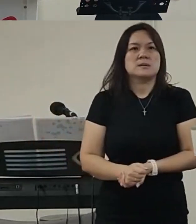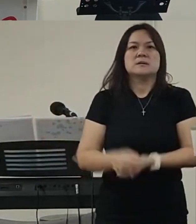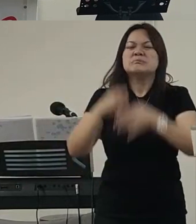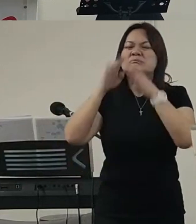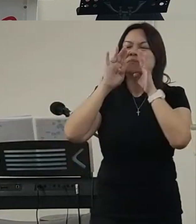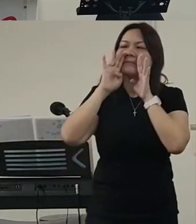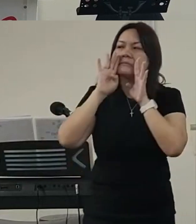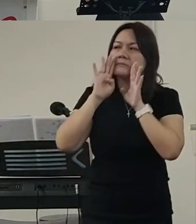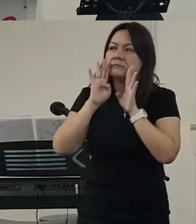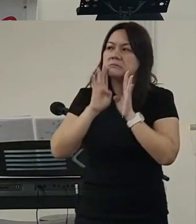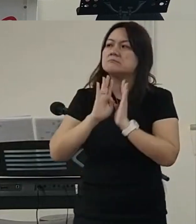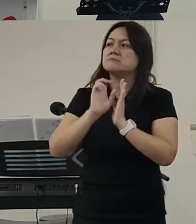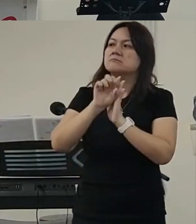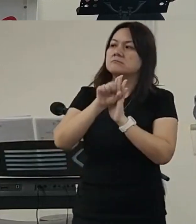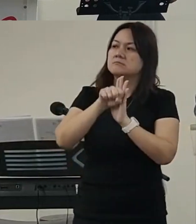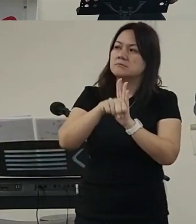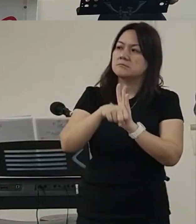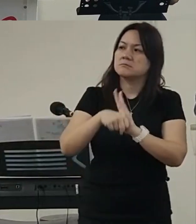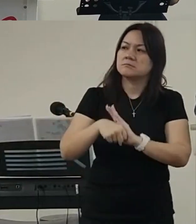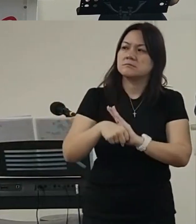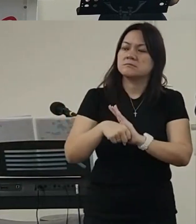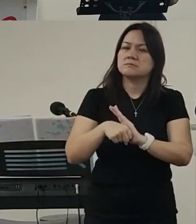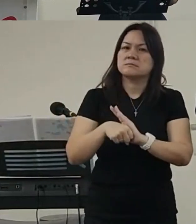但是这个乌云呢还是在我的头上